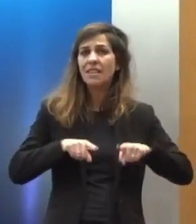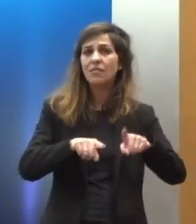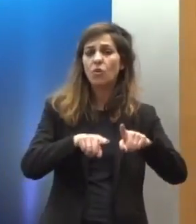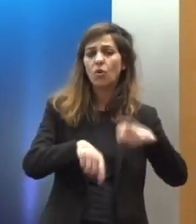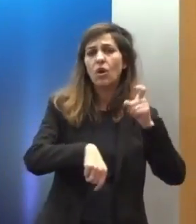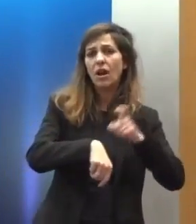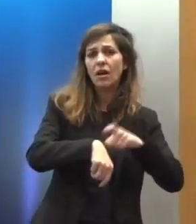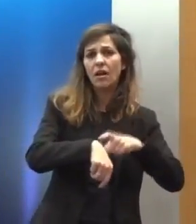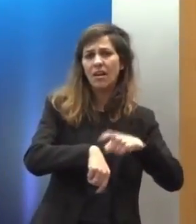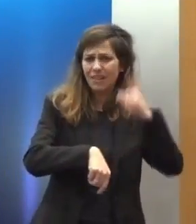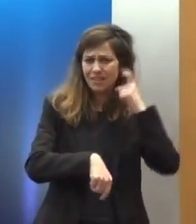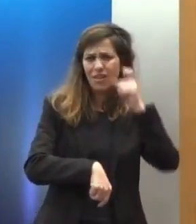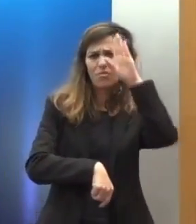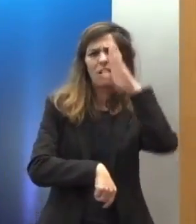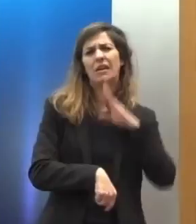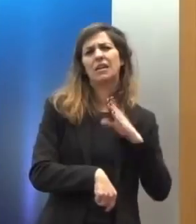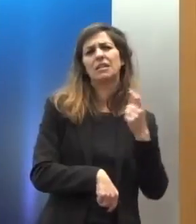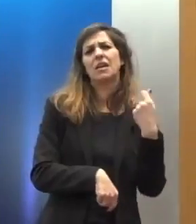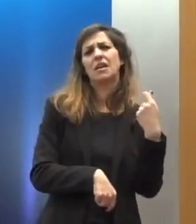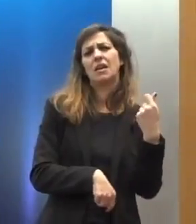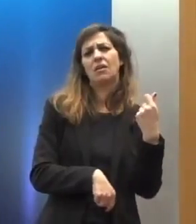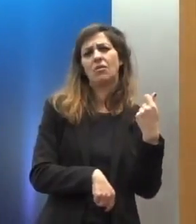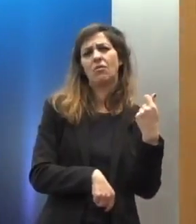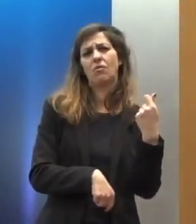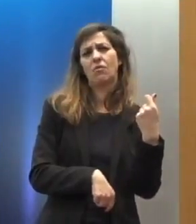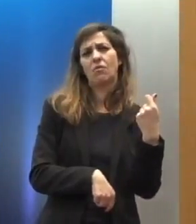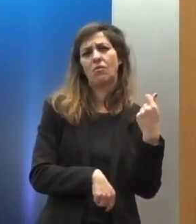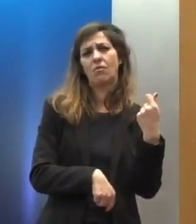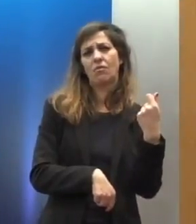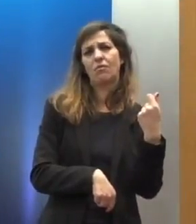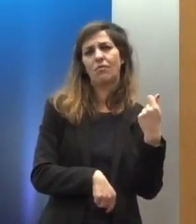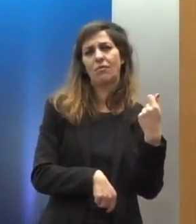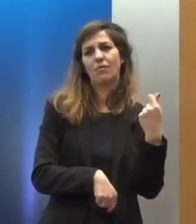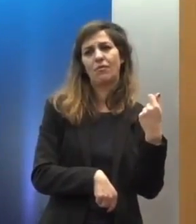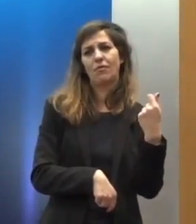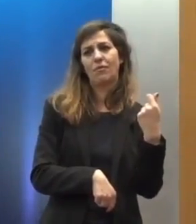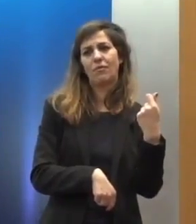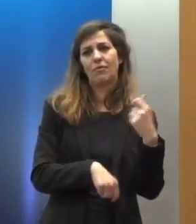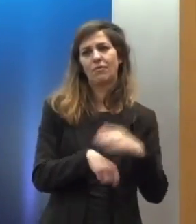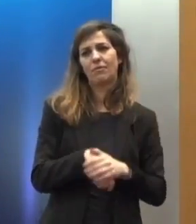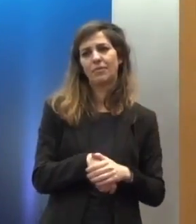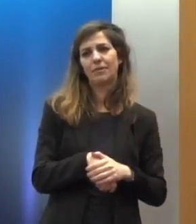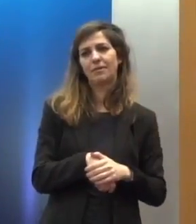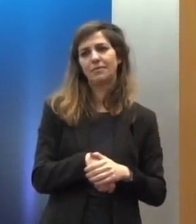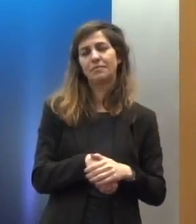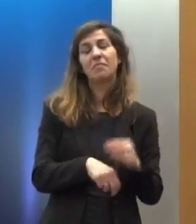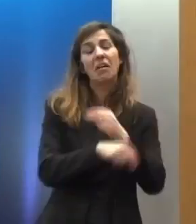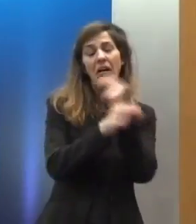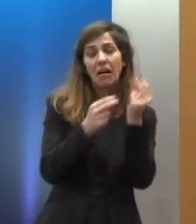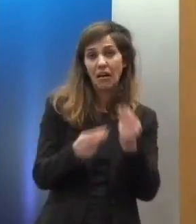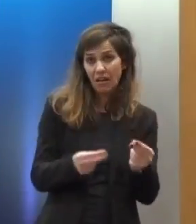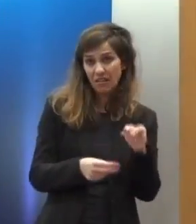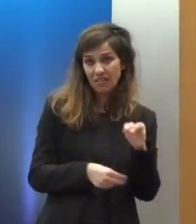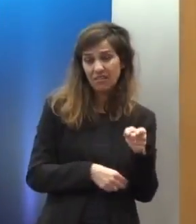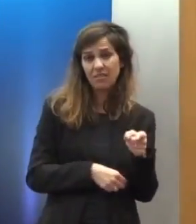καπιταλιστική κρίση έχει γεννήσει όχι θετικά